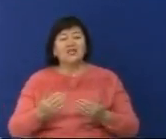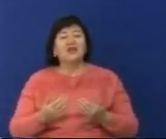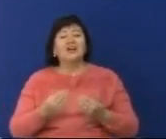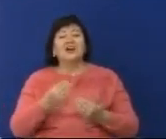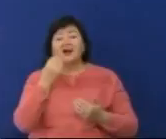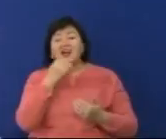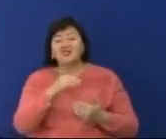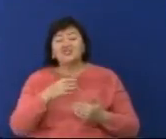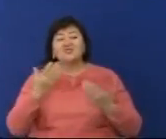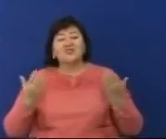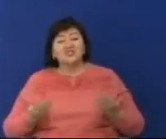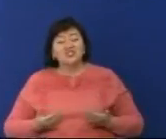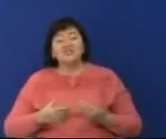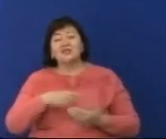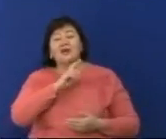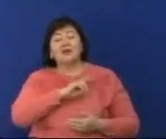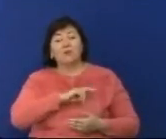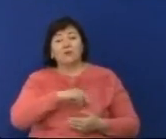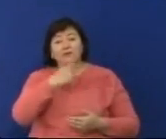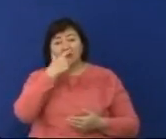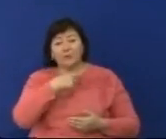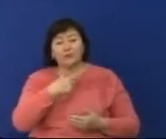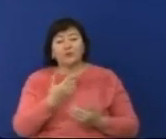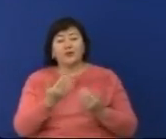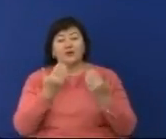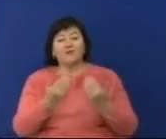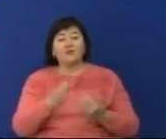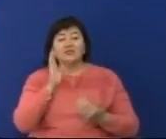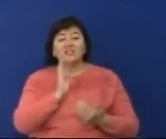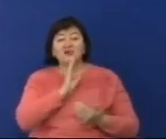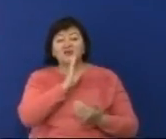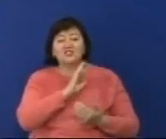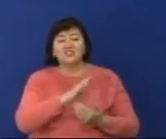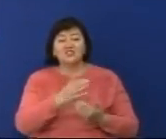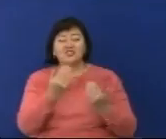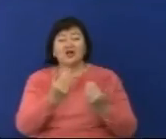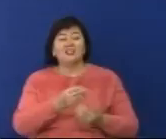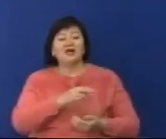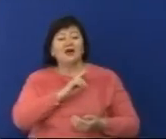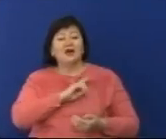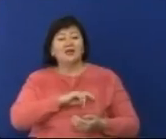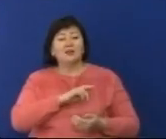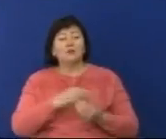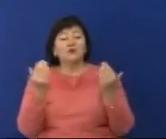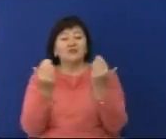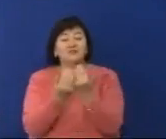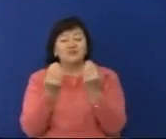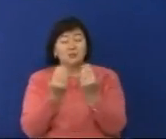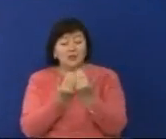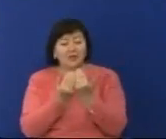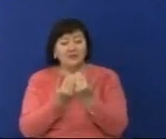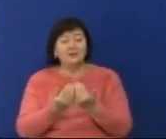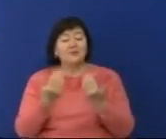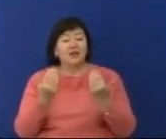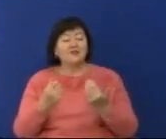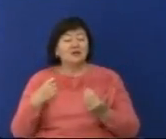тегізбек. Анар Түлубайба семейдегі обылсық тарихи үлкітану музейнің жоғары дәрежелі қызметкері. Музей ісінің дамуына зорлес қосқан